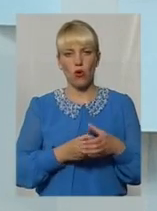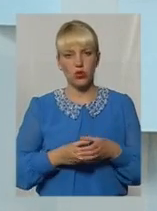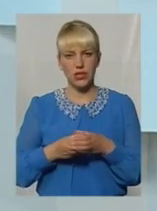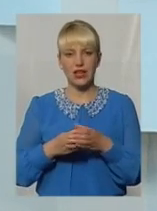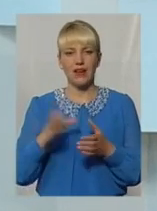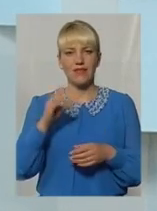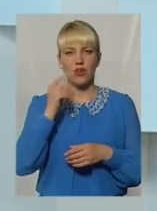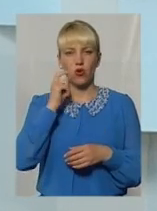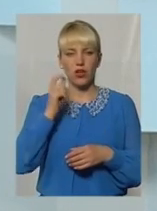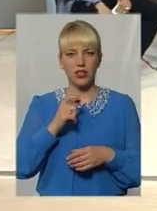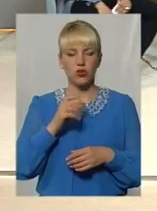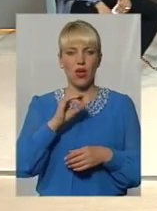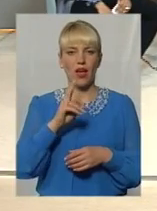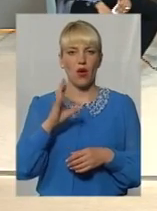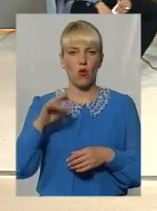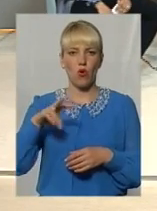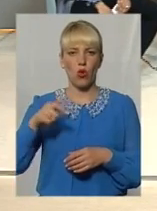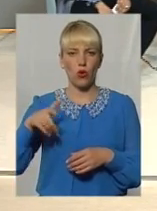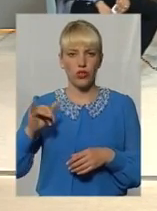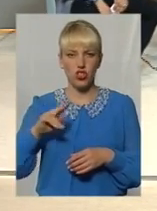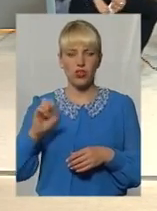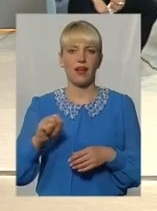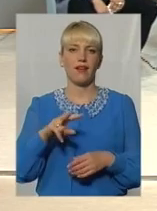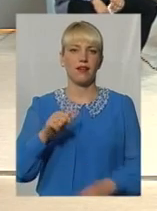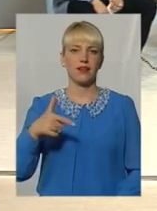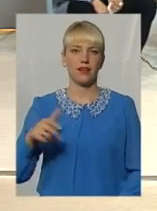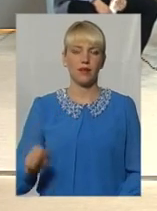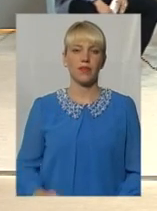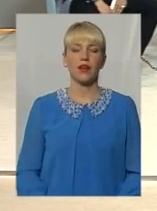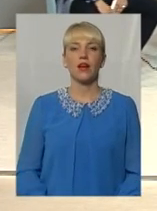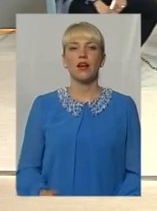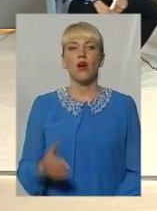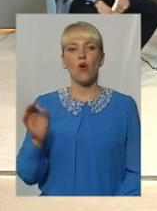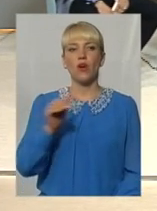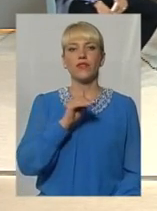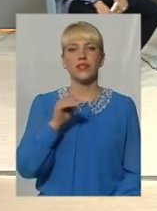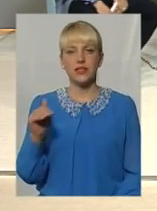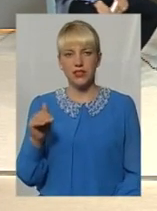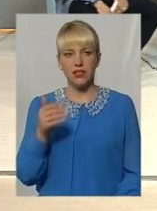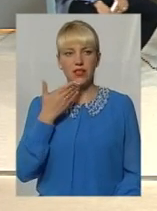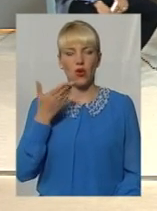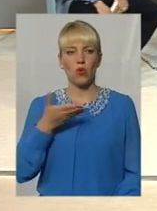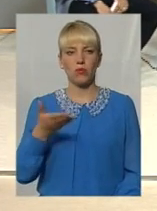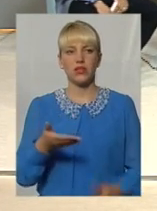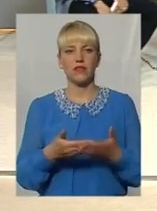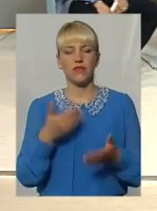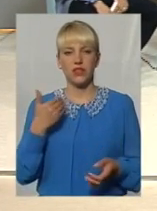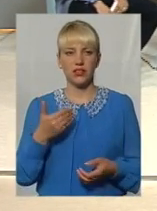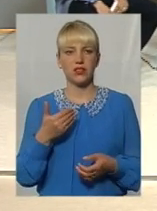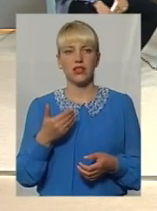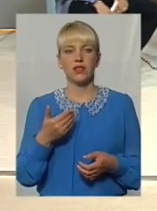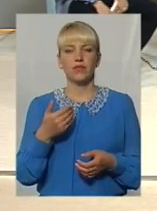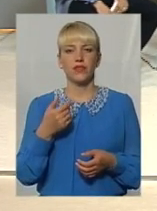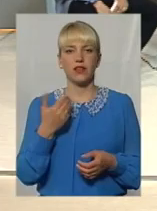екологічної ліги. Шановні гості, власне, офіційні коментарі ми вже почули в